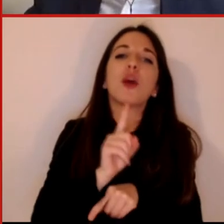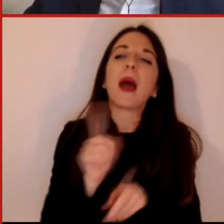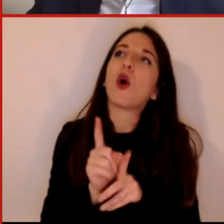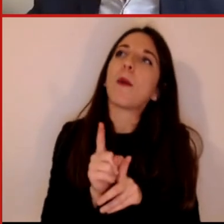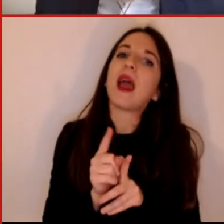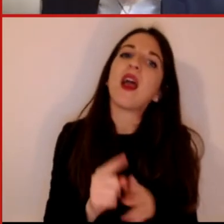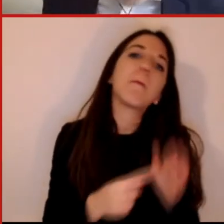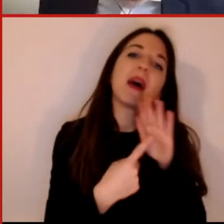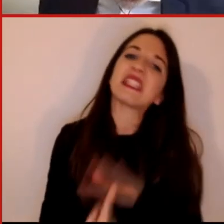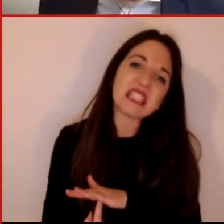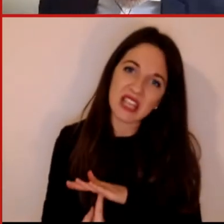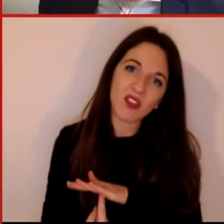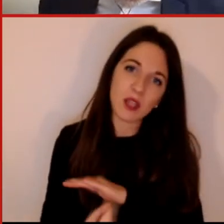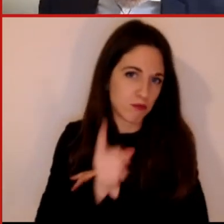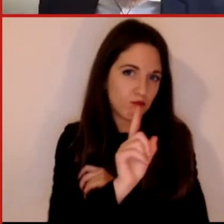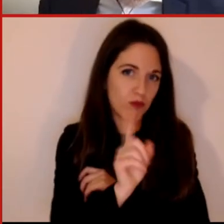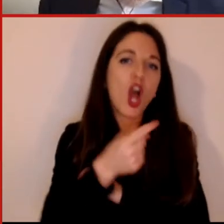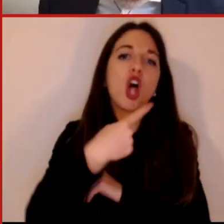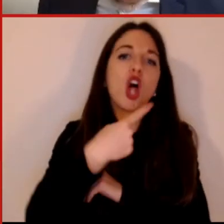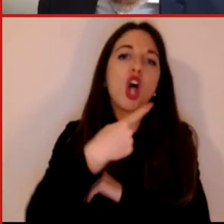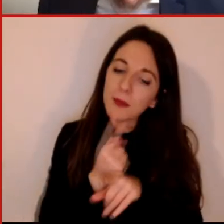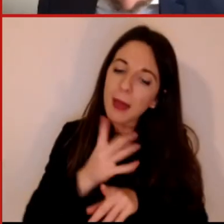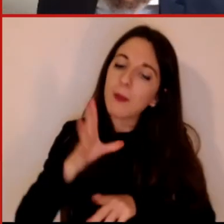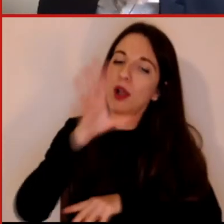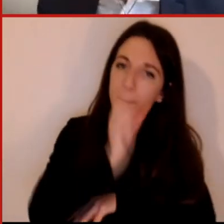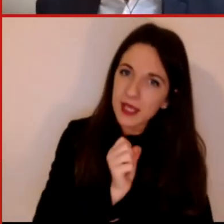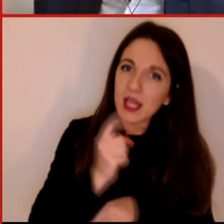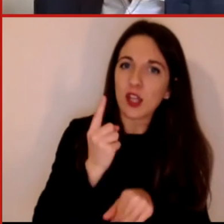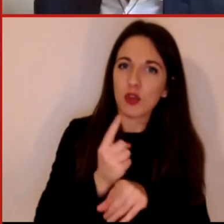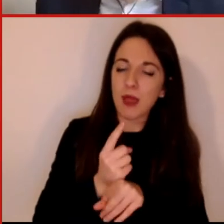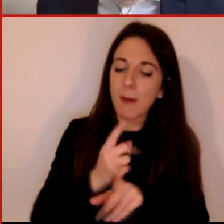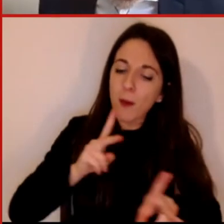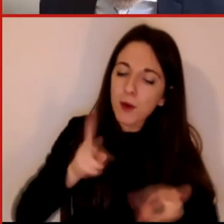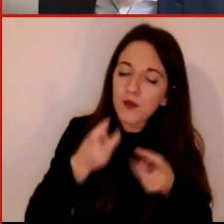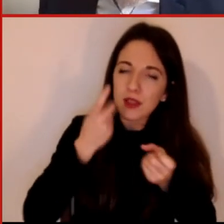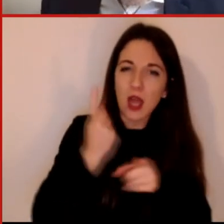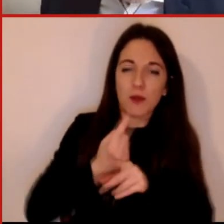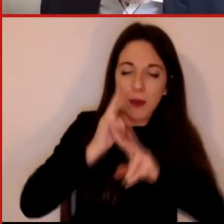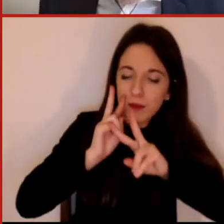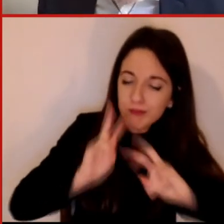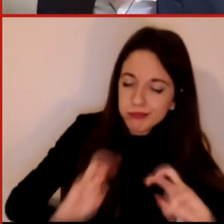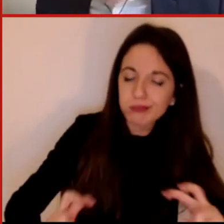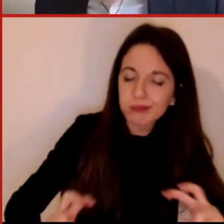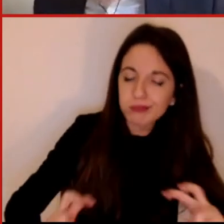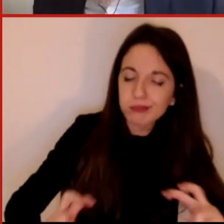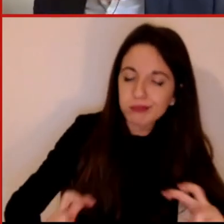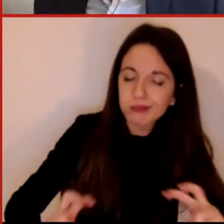useremo male questo tipo di intelligenza, mentre invece quello che dobbiamo cercare di fare è di non